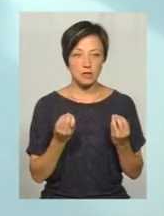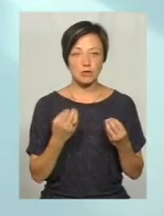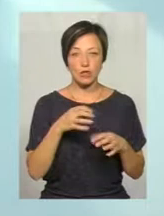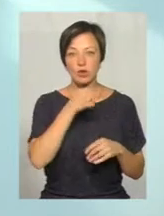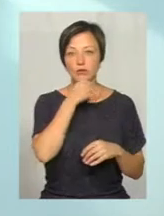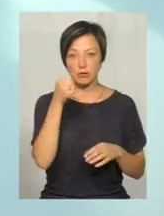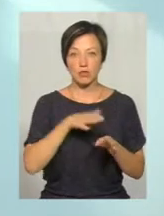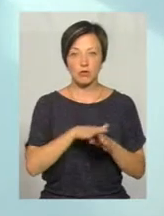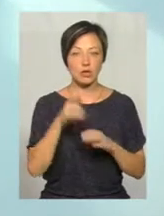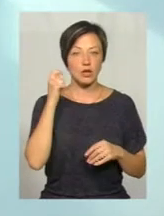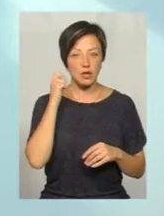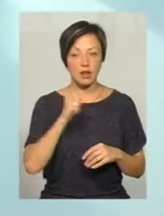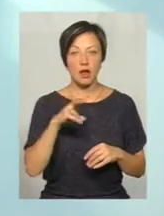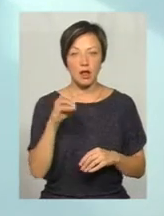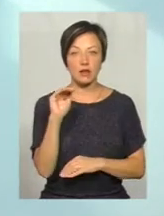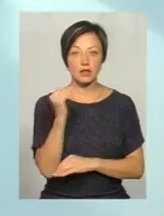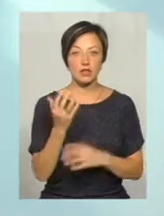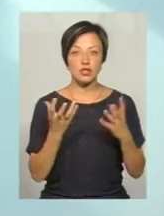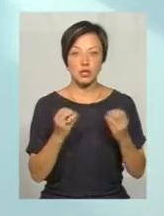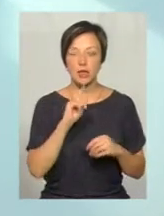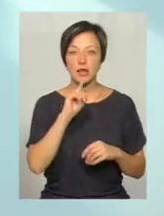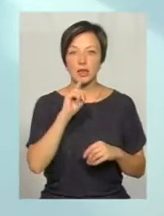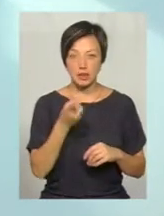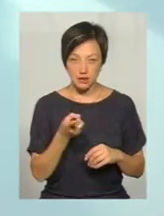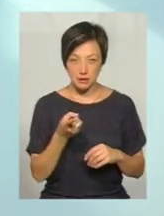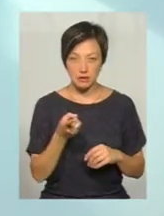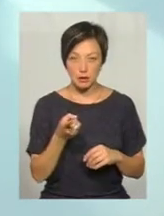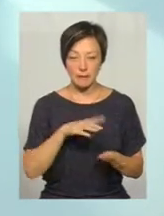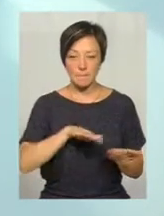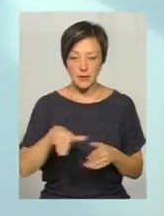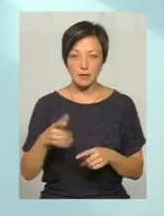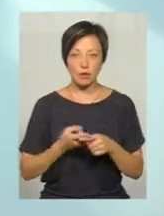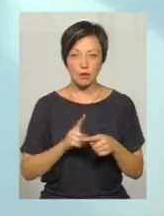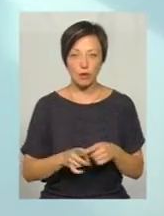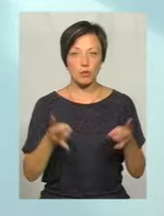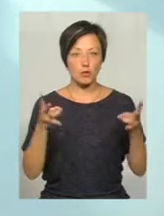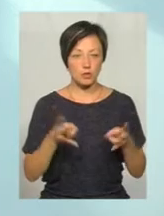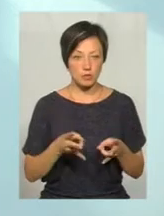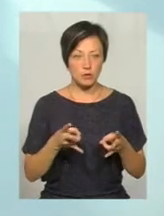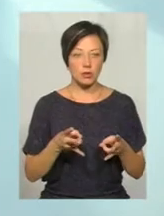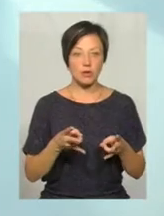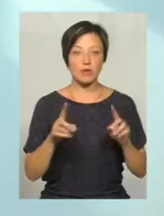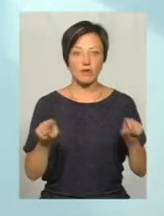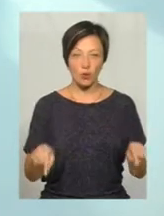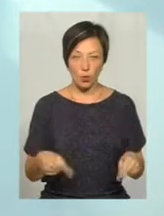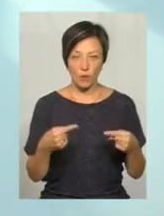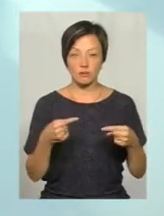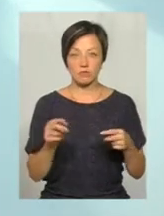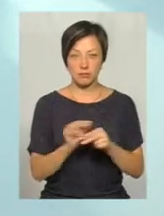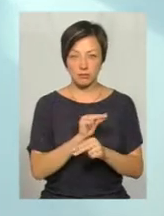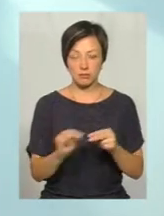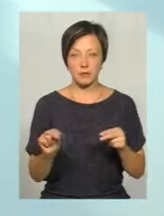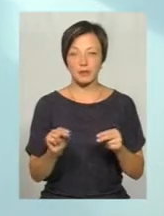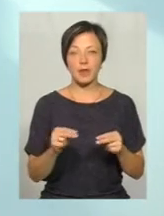він вже повнолітній, але дитині ще рік після того потрібно часу для відновлення. І